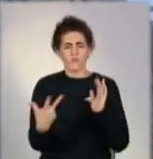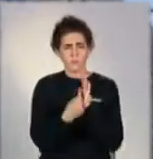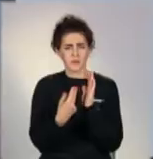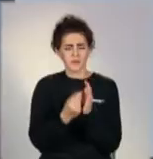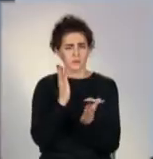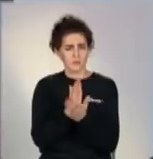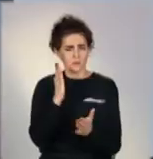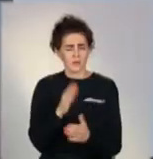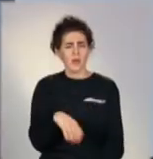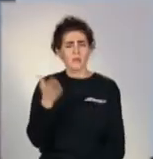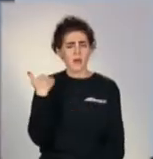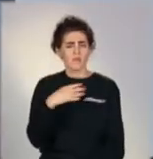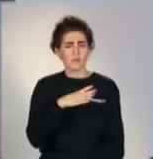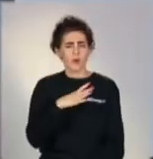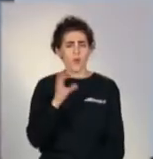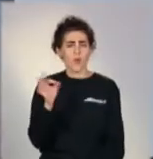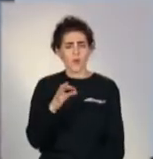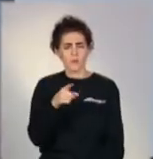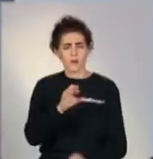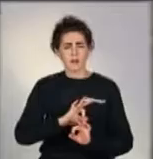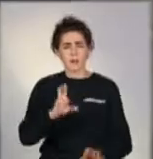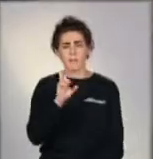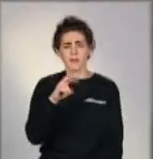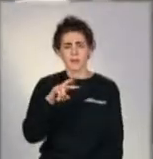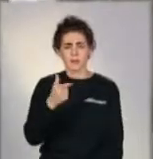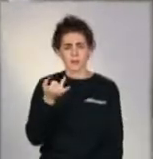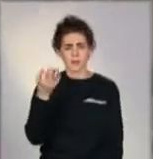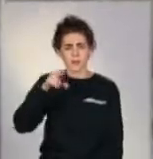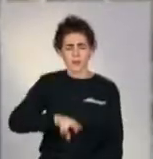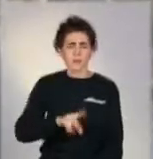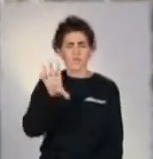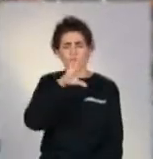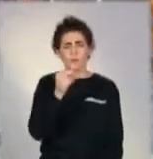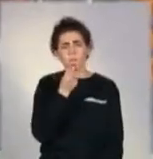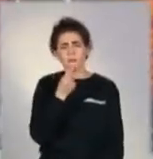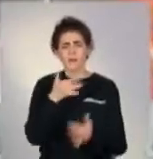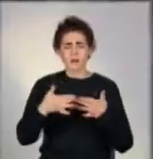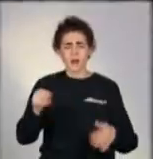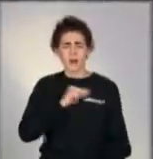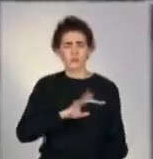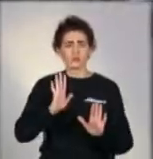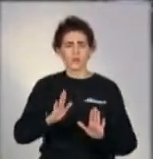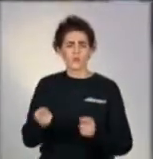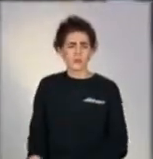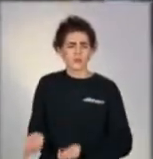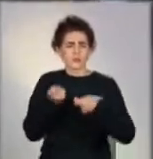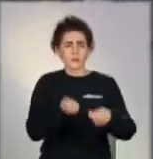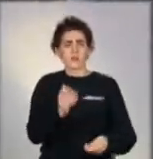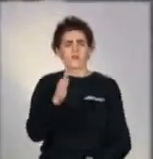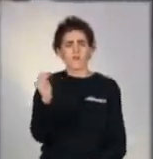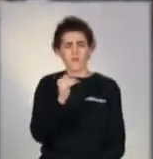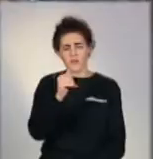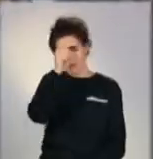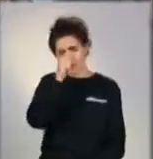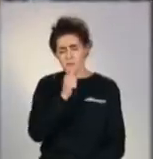ще в жовтні, розповідає Таїсія. В Бельгії заклади харчування працюють тільки на виніс. У лютому локдаун послабили,